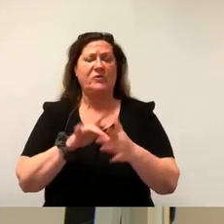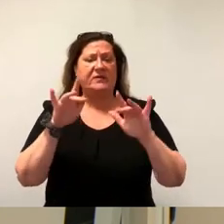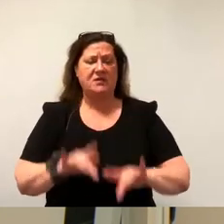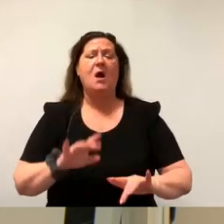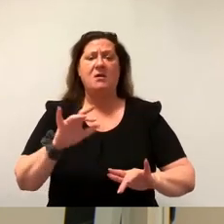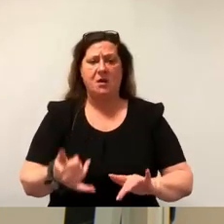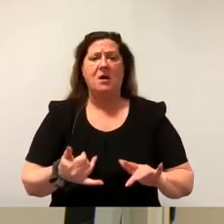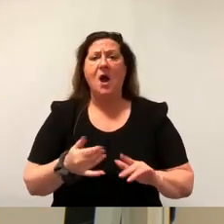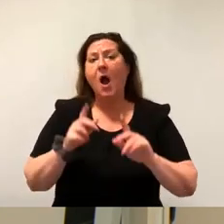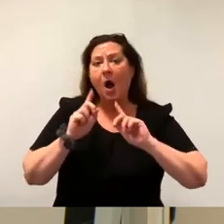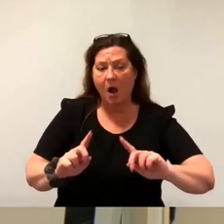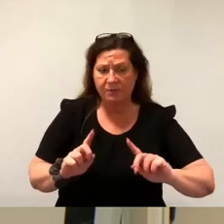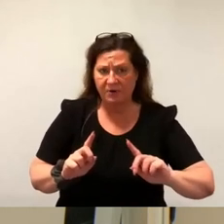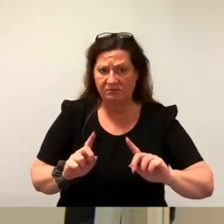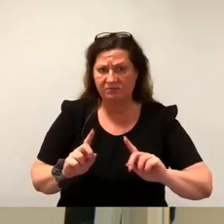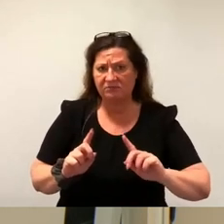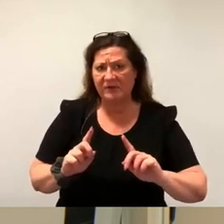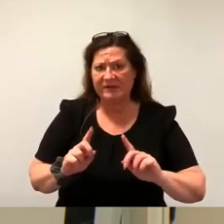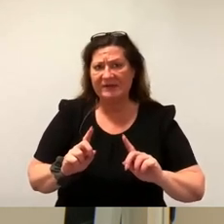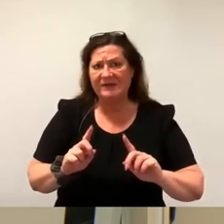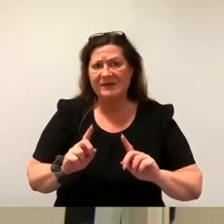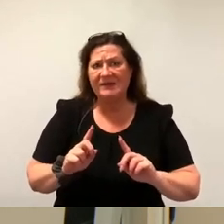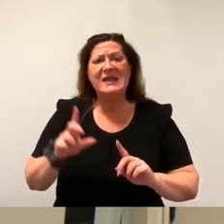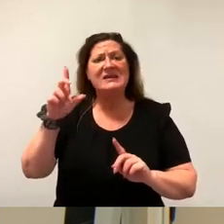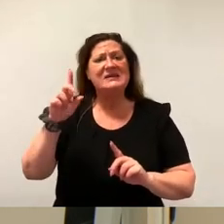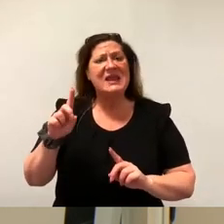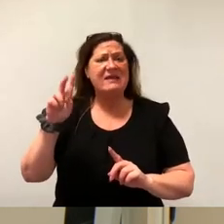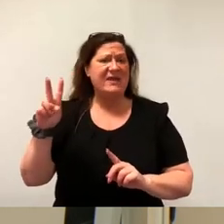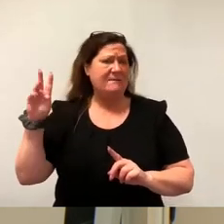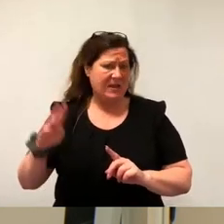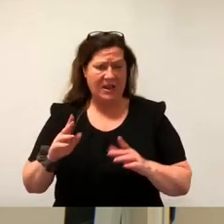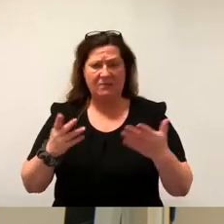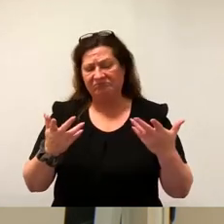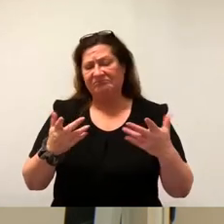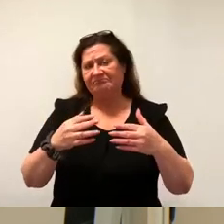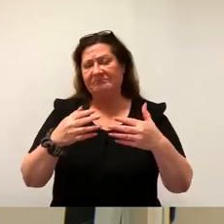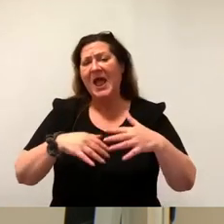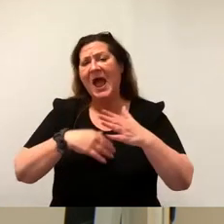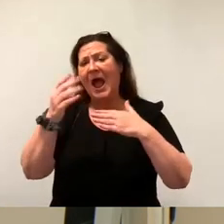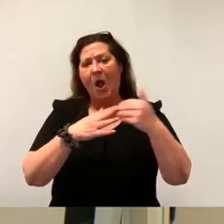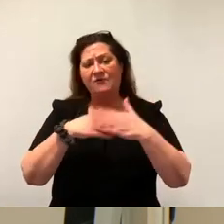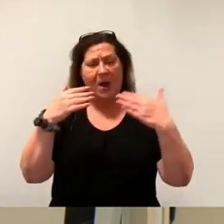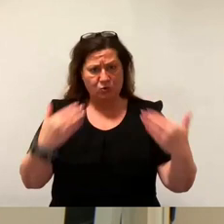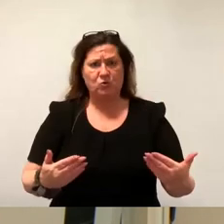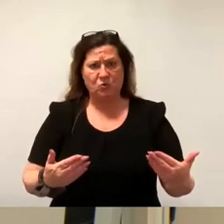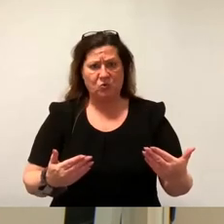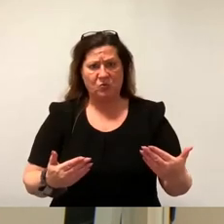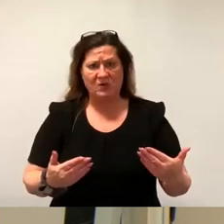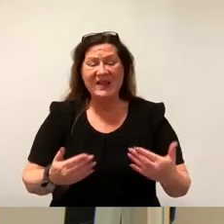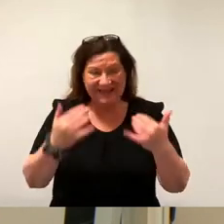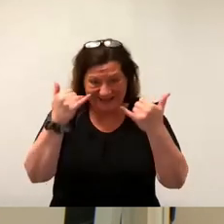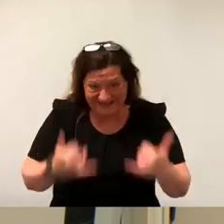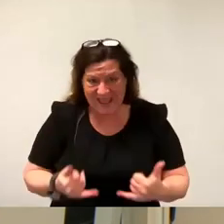aber das Konstrukt der TWD ist eben so, wie es unsere Vorgänger beschlossen haben. Aber jetzt ist die finanzielle